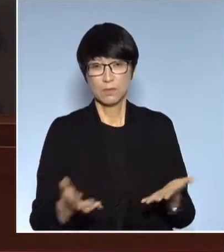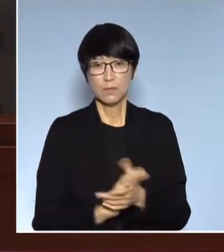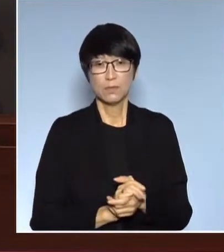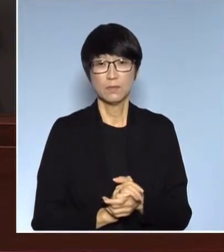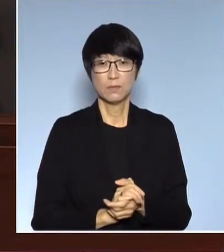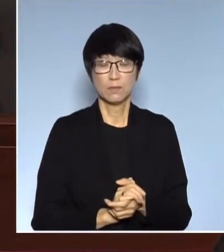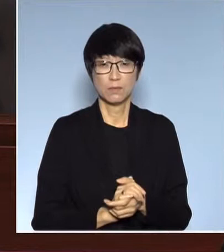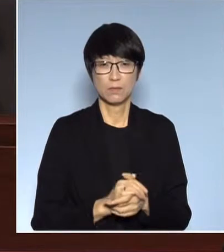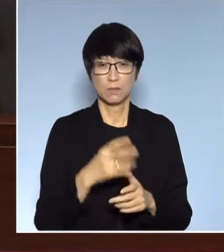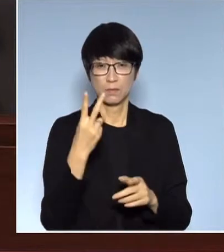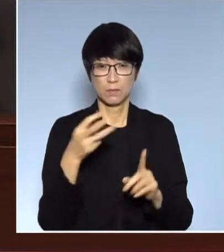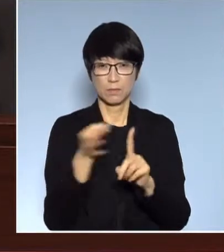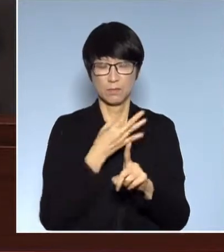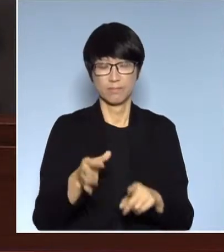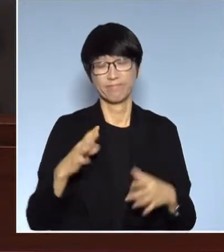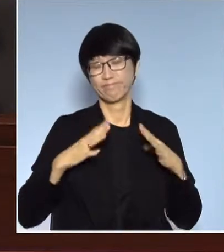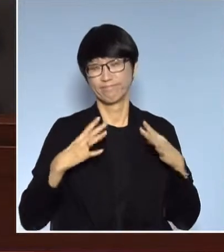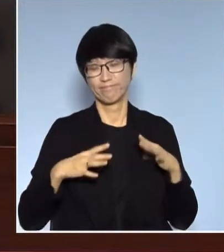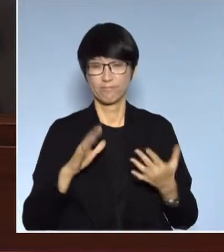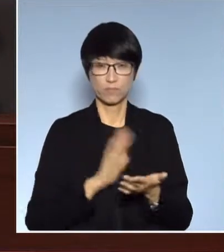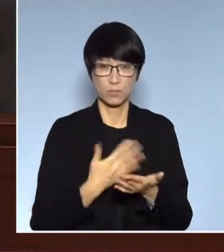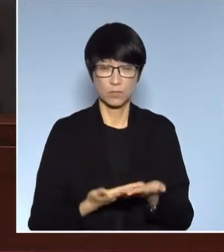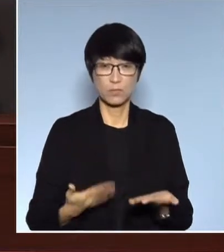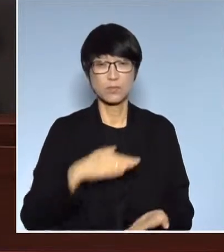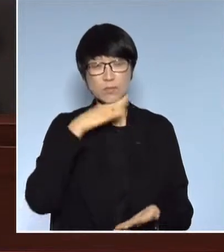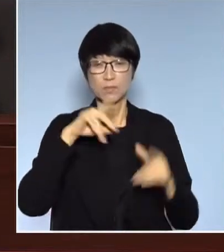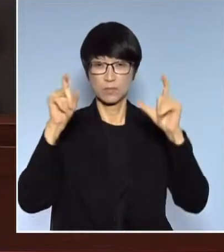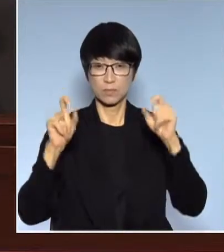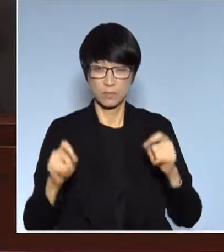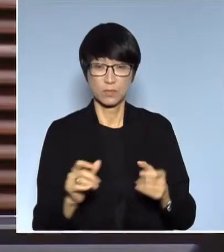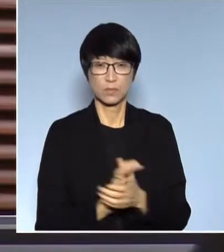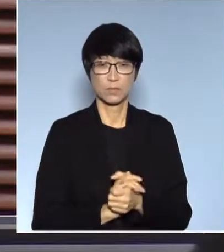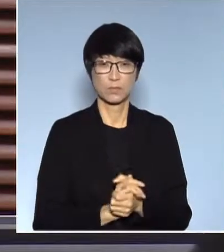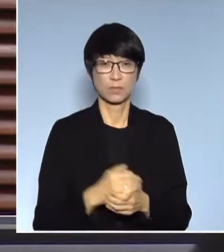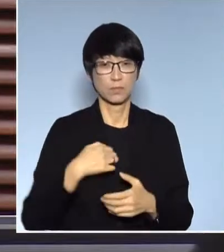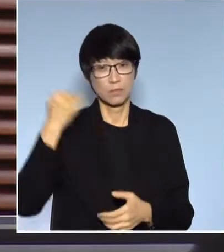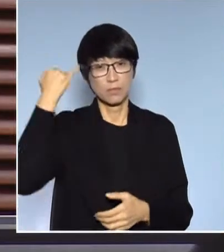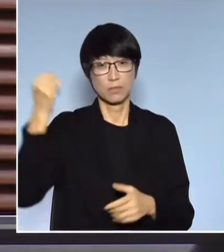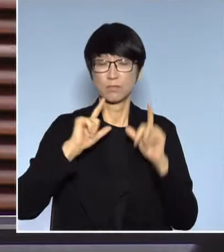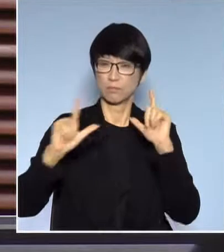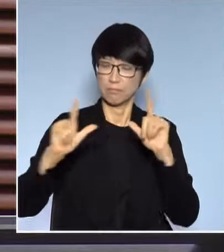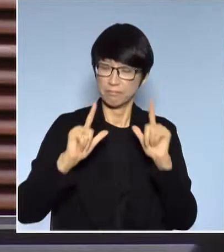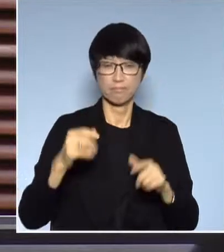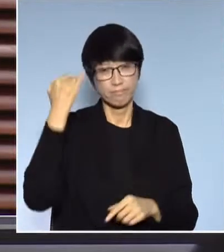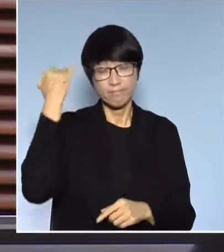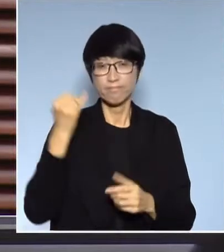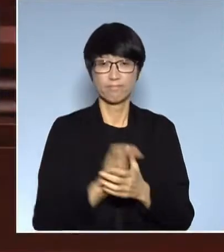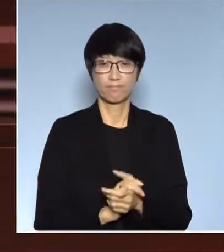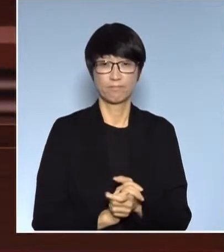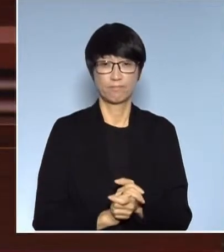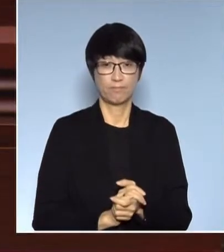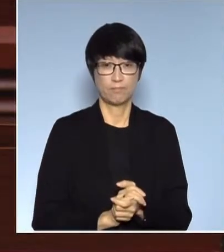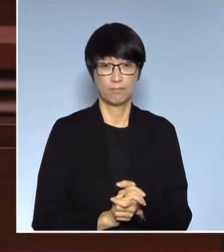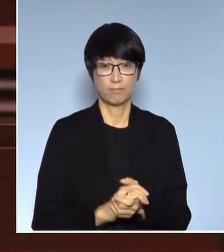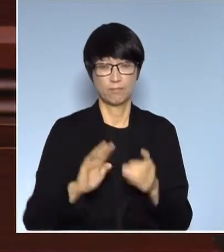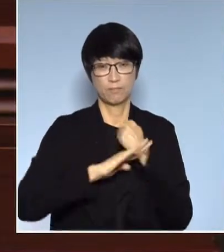事件這當然是開玩笑但是這些問題思想你可以一間解答一下這些問題我們不會回答的我們也完全沒有這些常識法